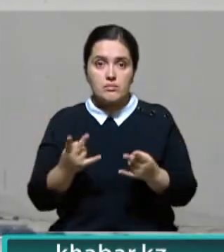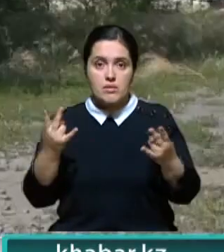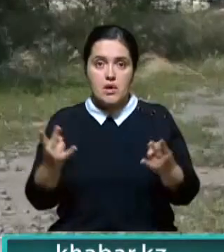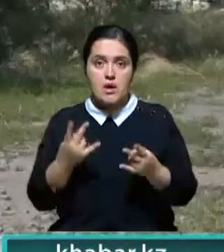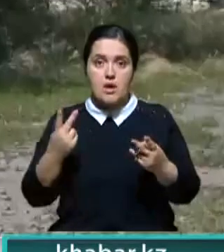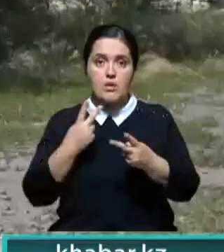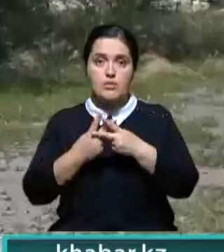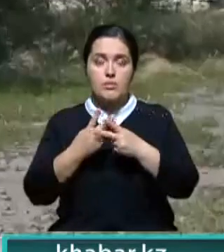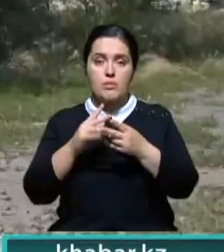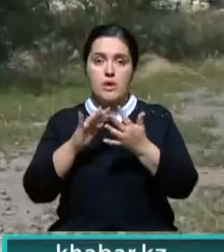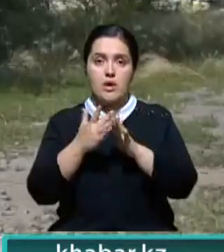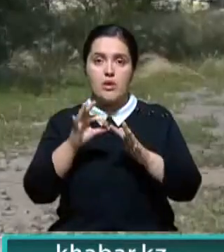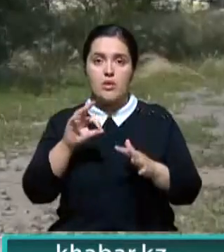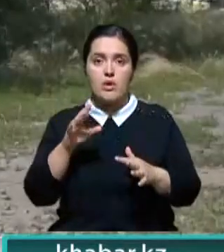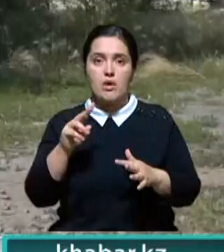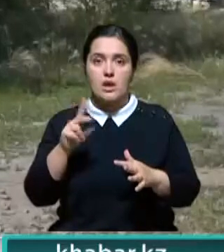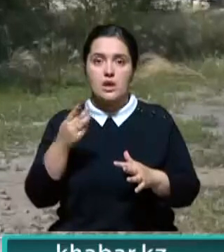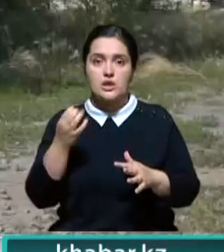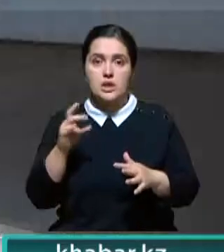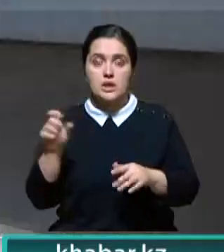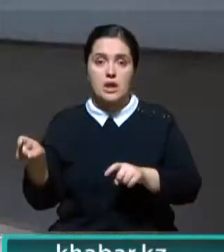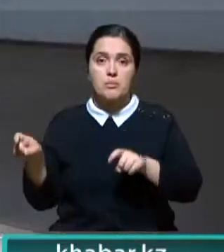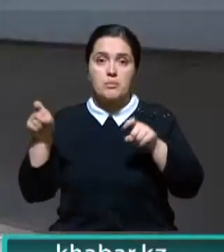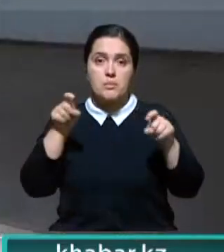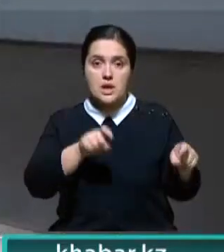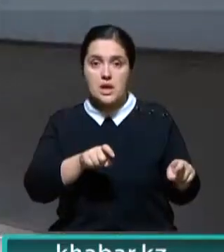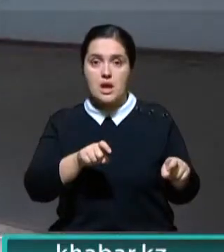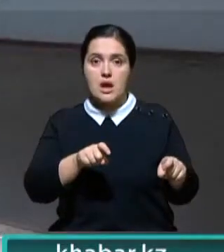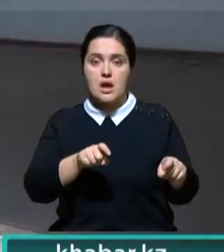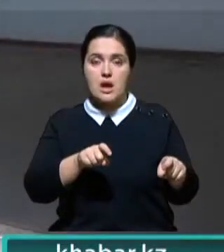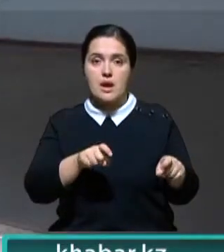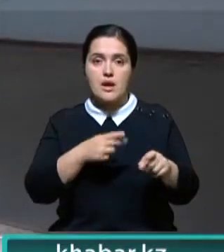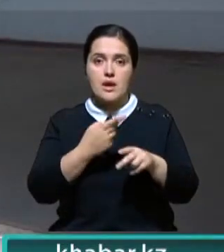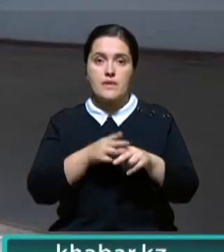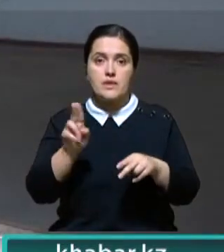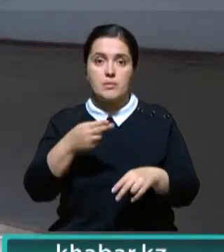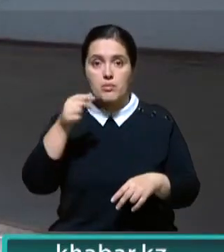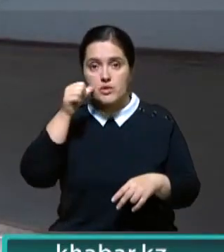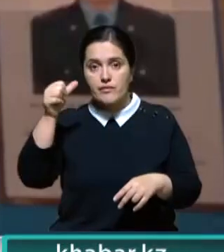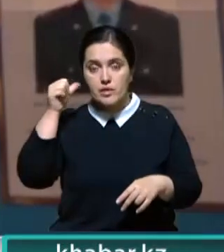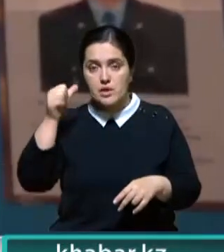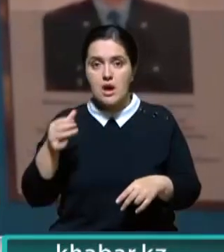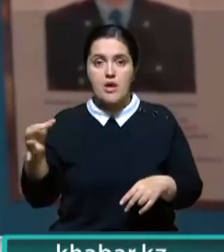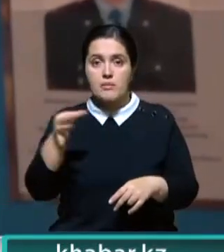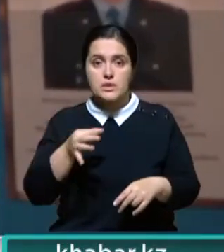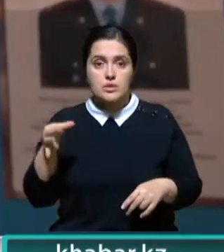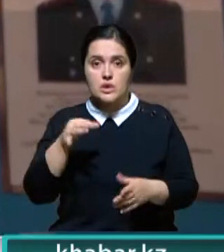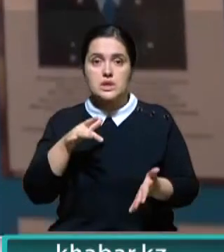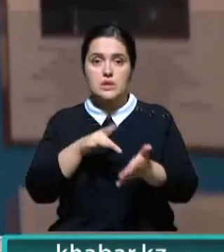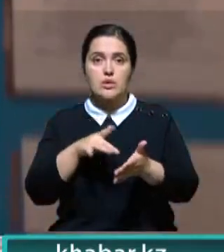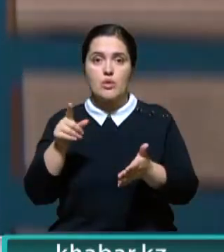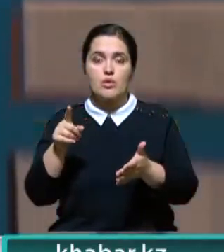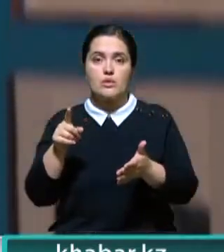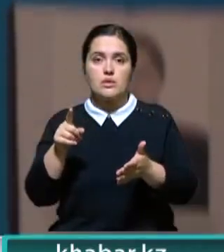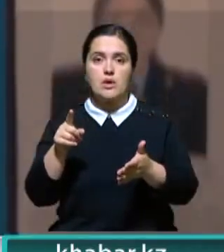колонии поселения села Альшанка. Его перевели туда из учреждения максимальной безопасности в декабре прошлого года. В областной